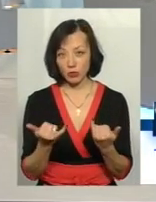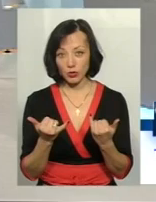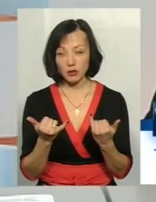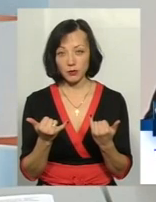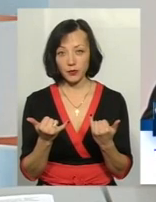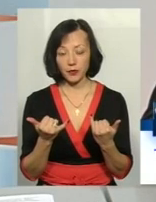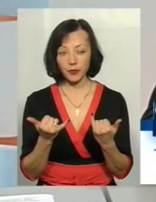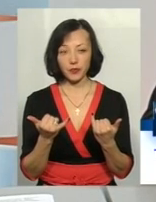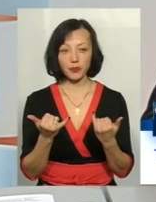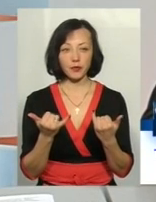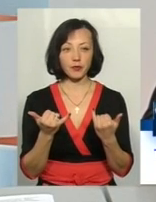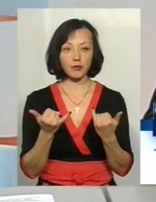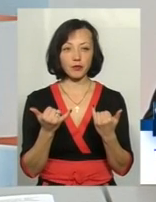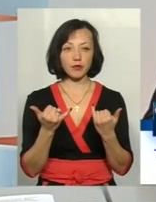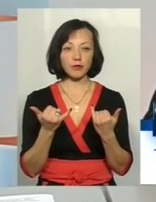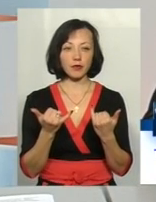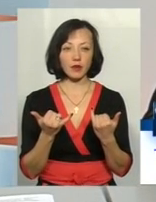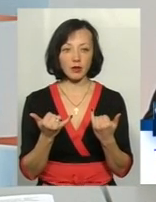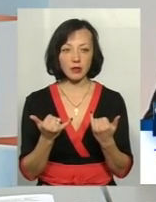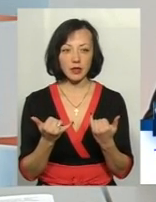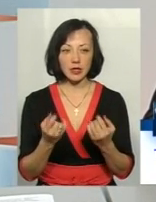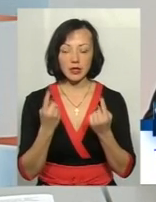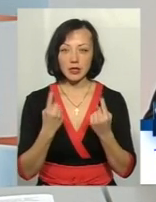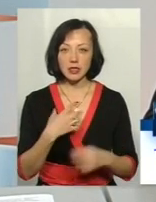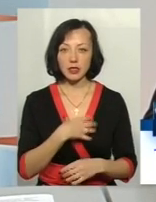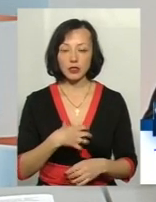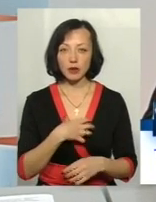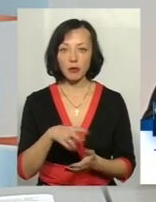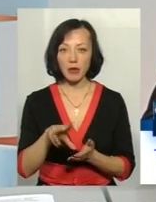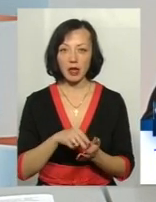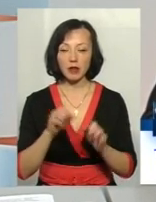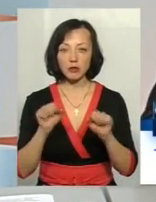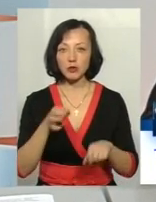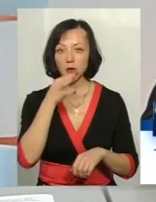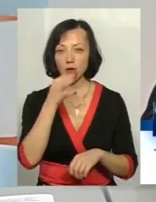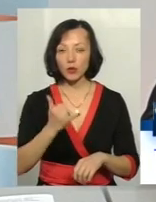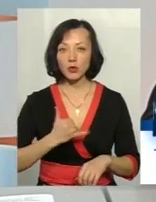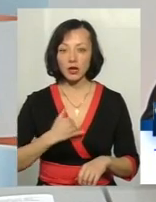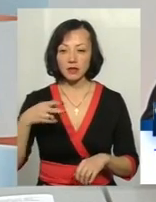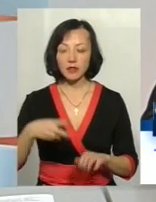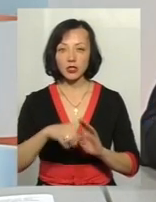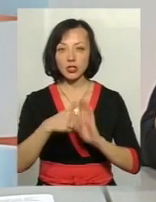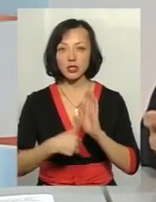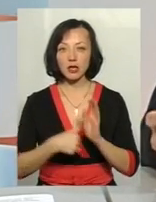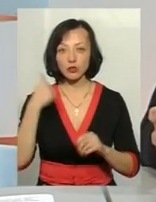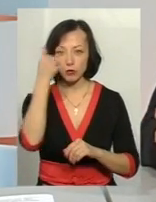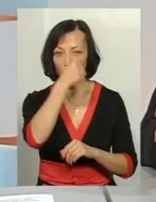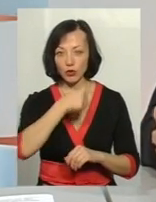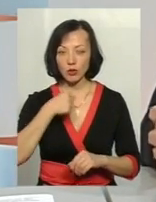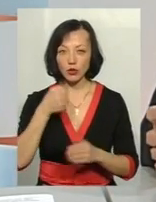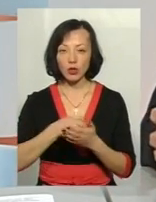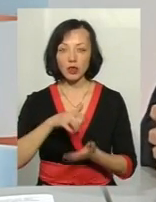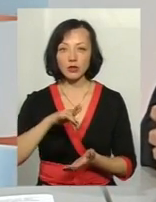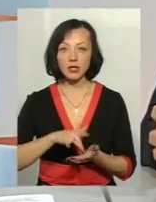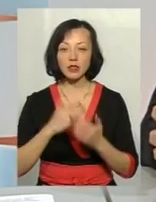такий, ну, значимий, скажімо, приклад можна навести, так, що у нас в 2016 році до нашого